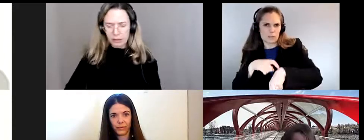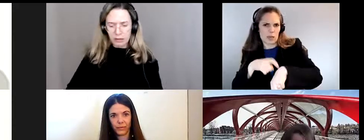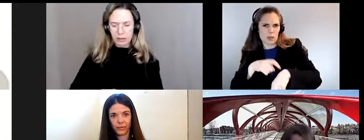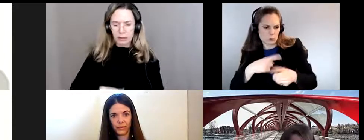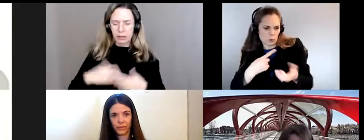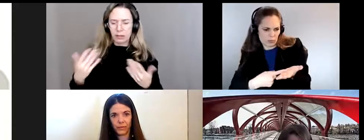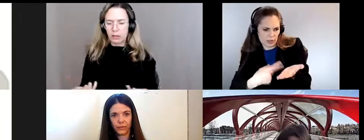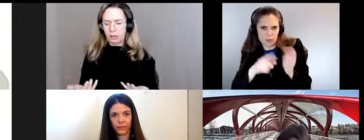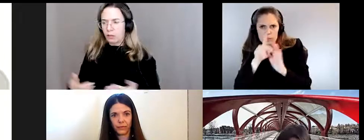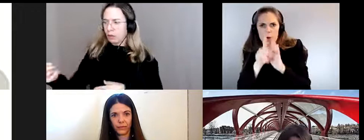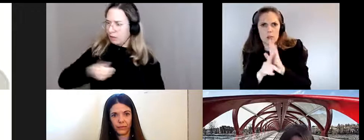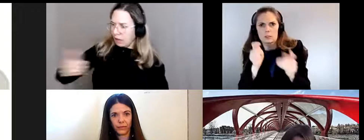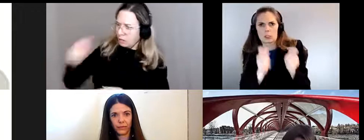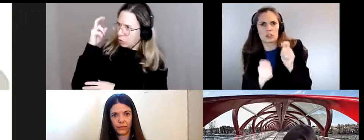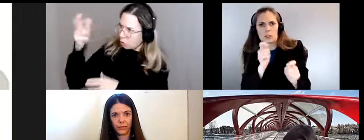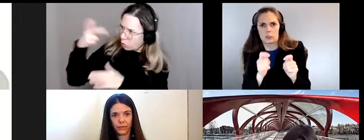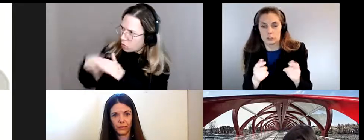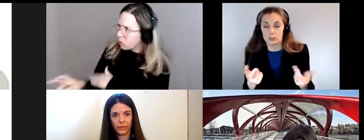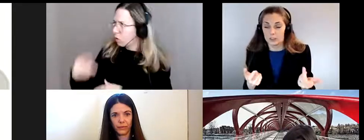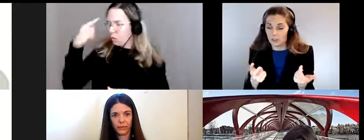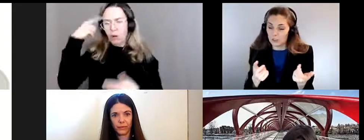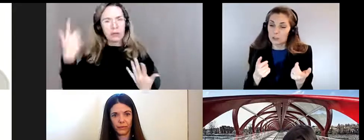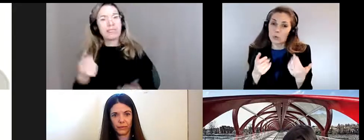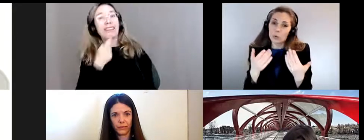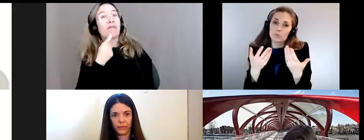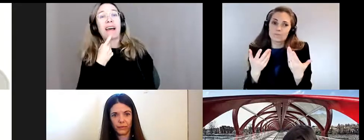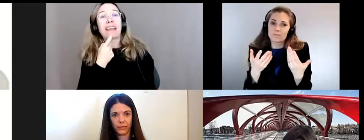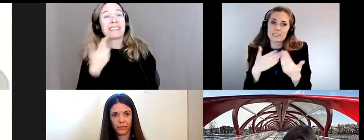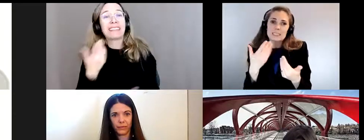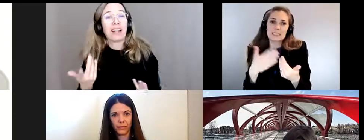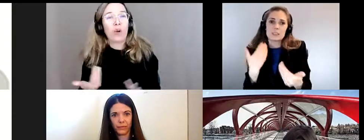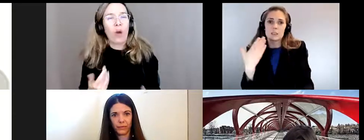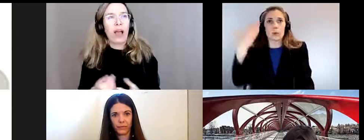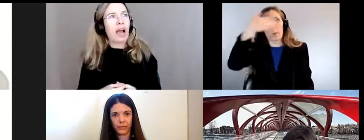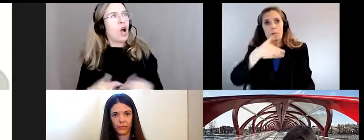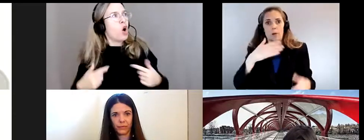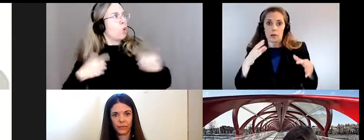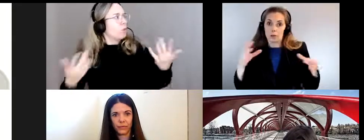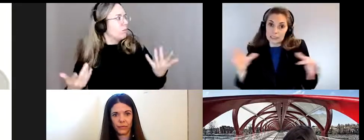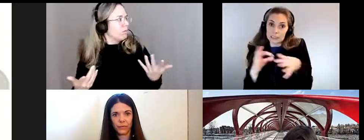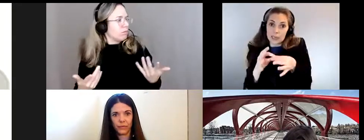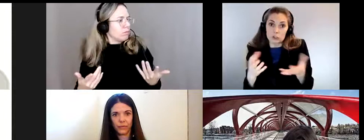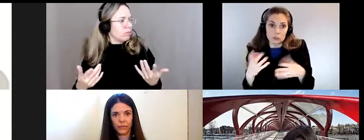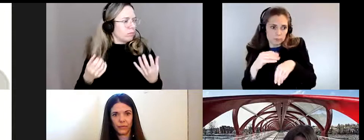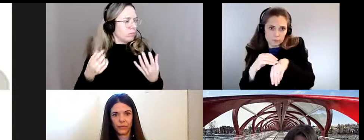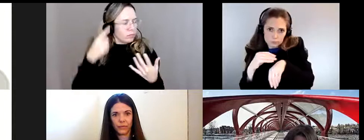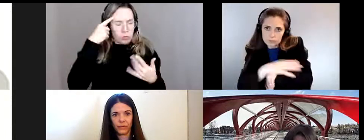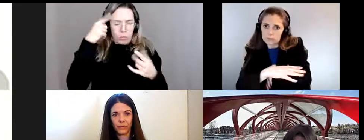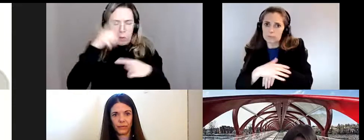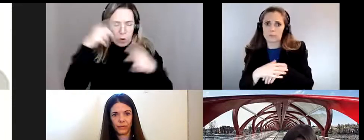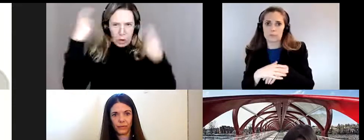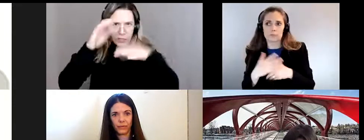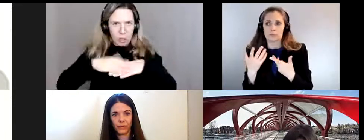public ils n'ont pas le temps nécessairement c'est facile de se dire de se dire j'ai pas la place mentale pour y penser